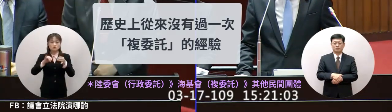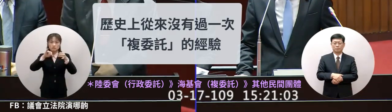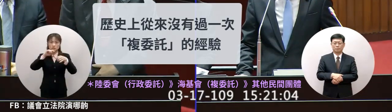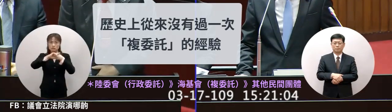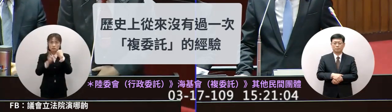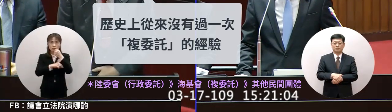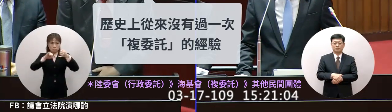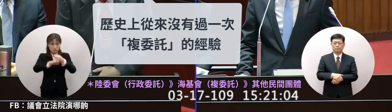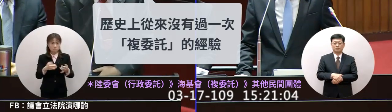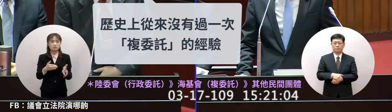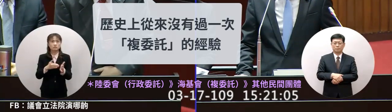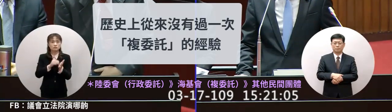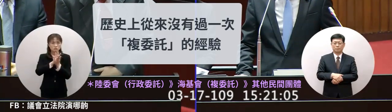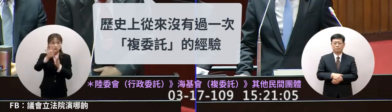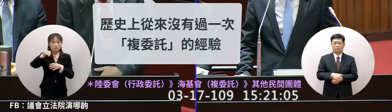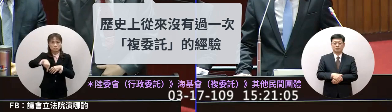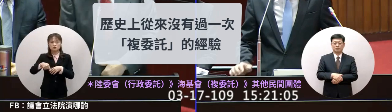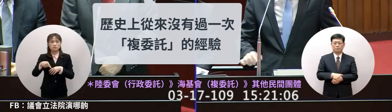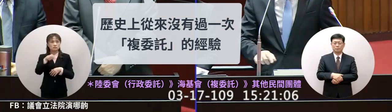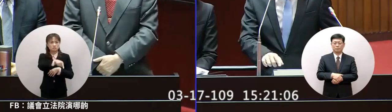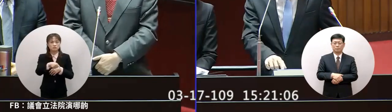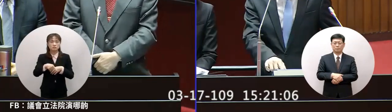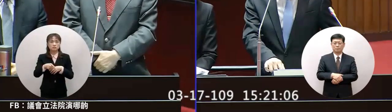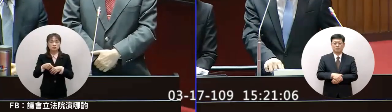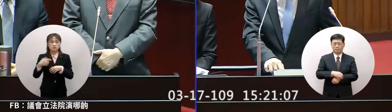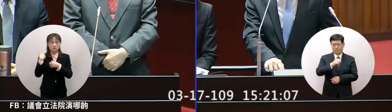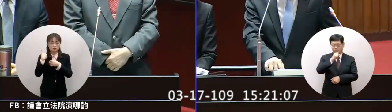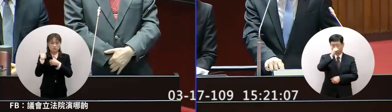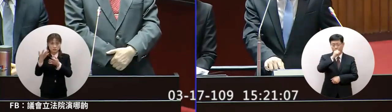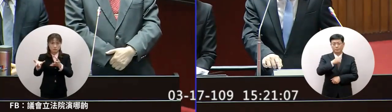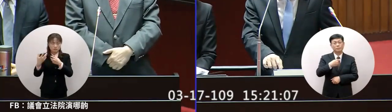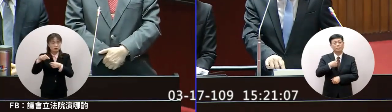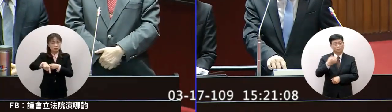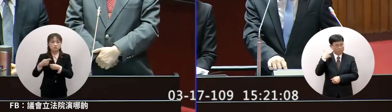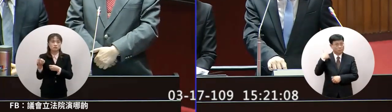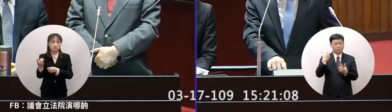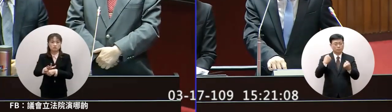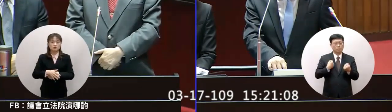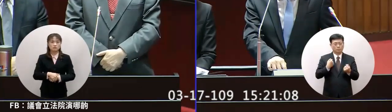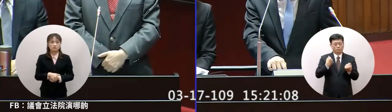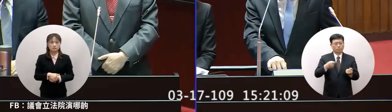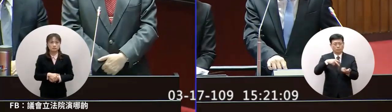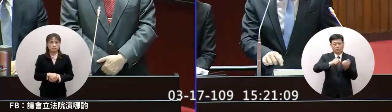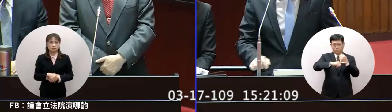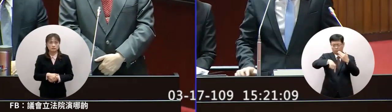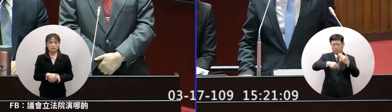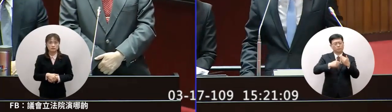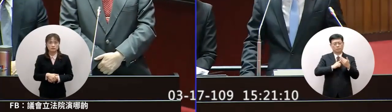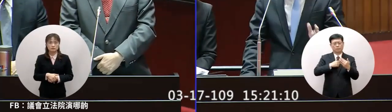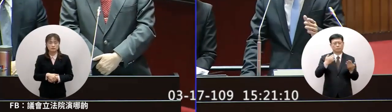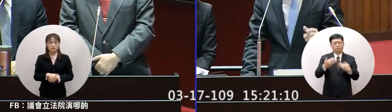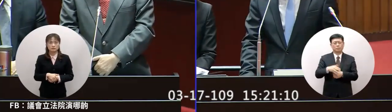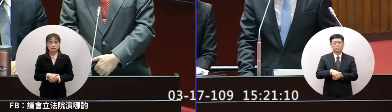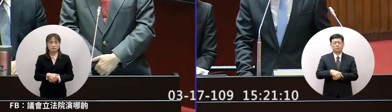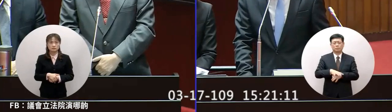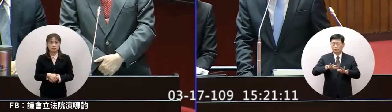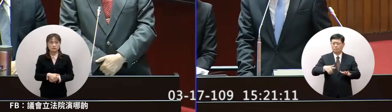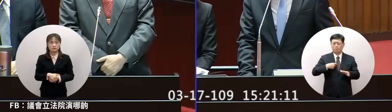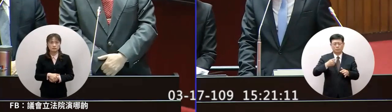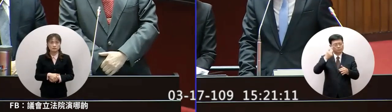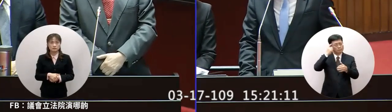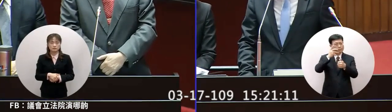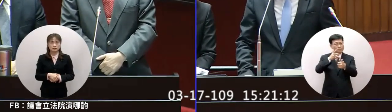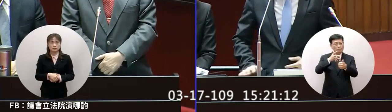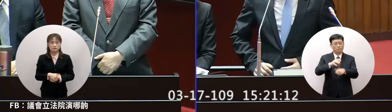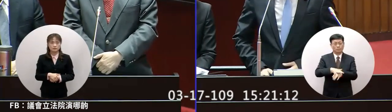從來沒有過一次付委託的經驗好這個我當時也在立法院我心裡有數這邊我要問